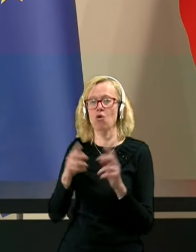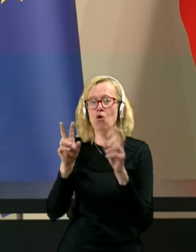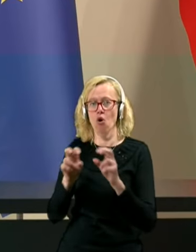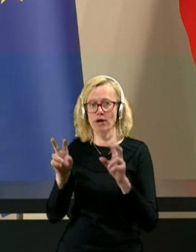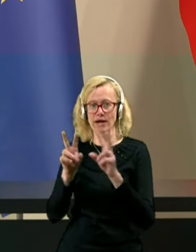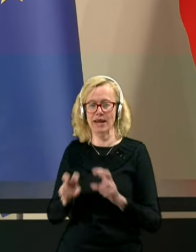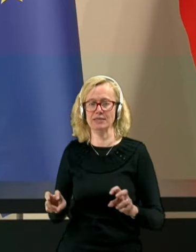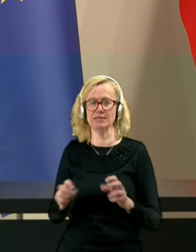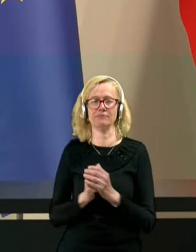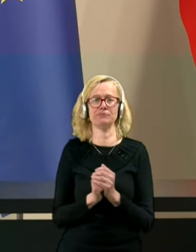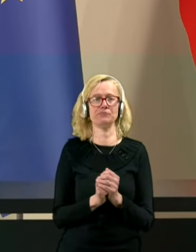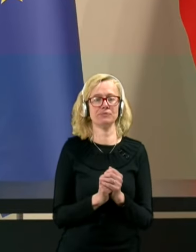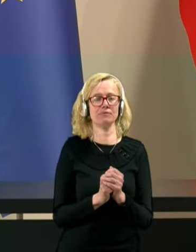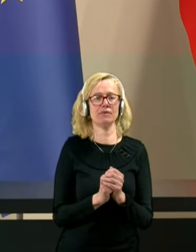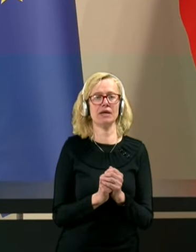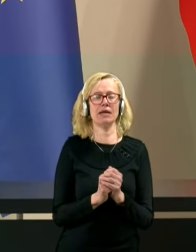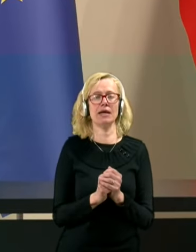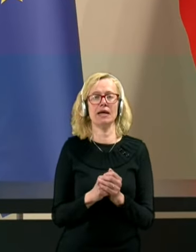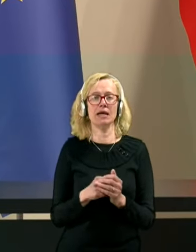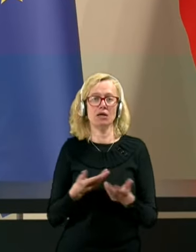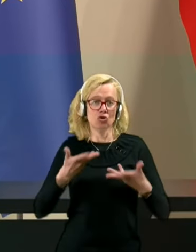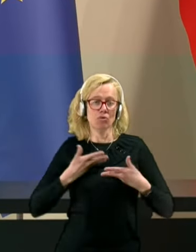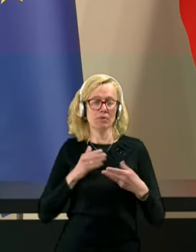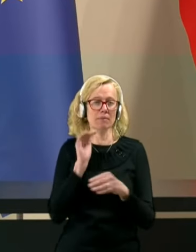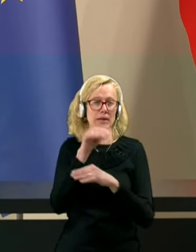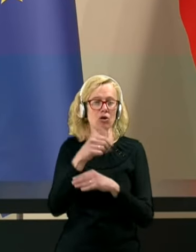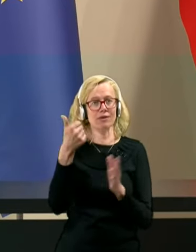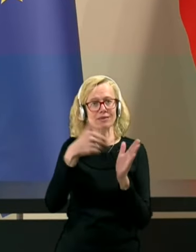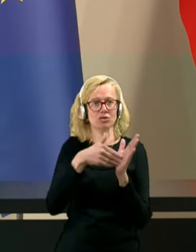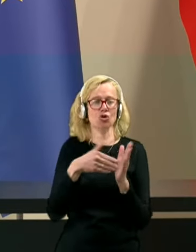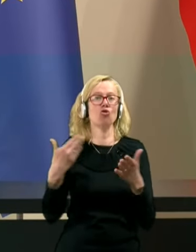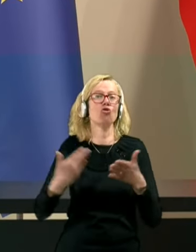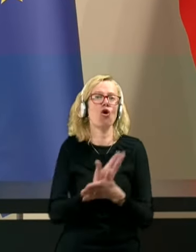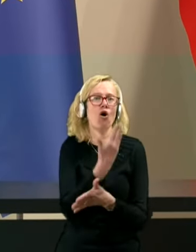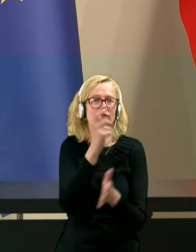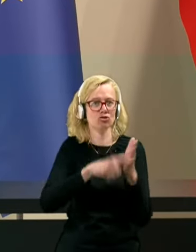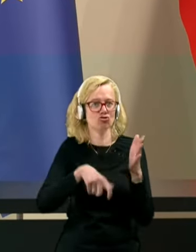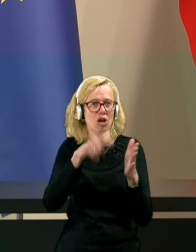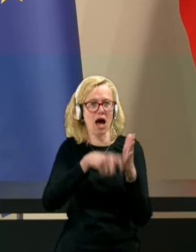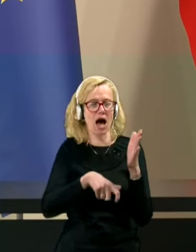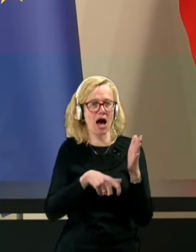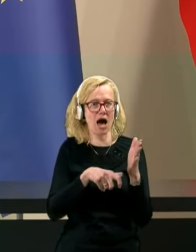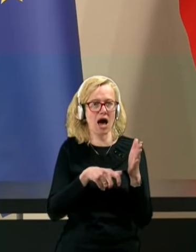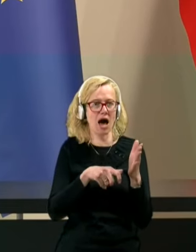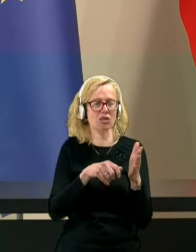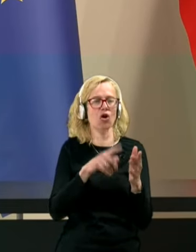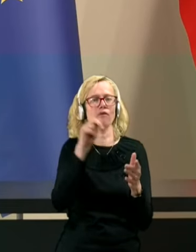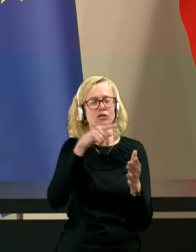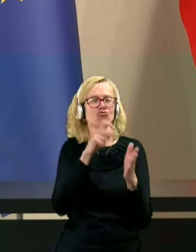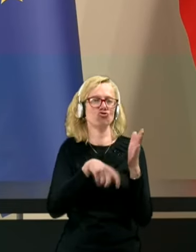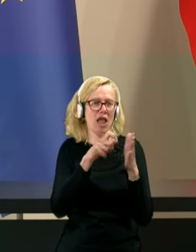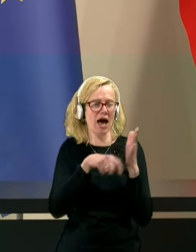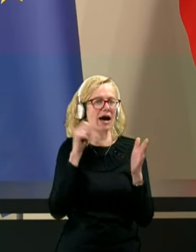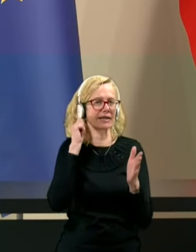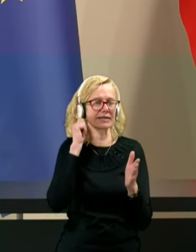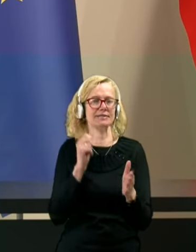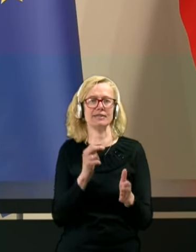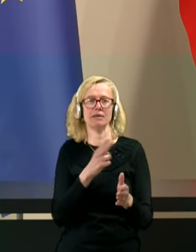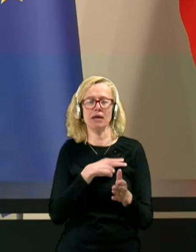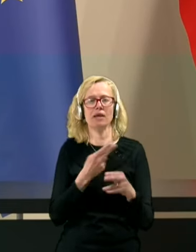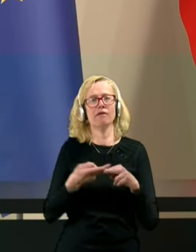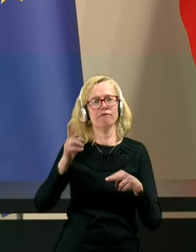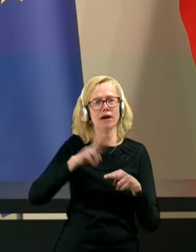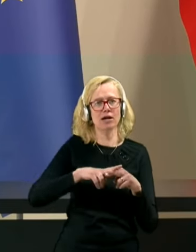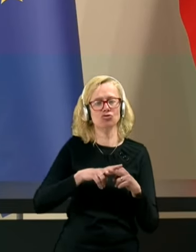smo v tem času tudi preko tisoč novih članov in članic. Meč smo več takih posvetov